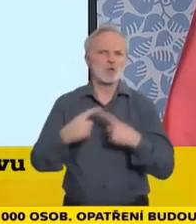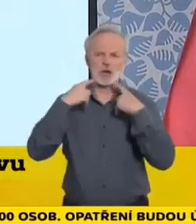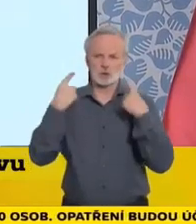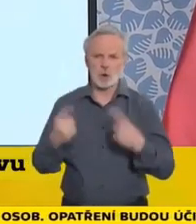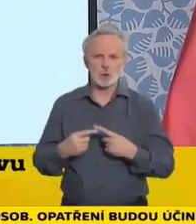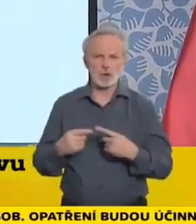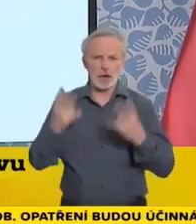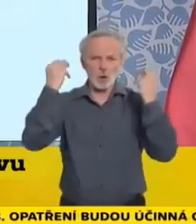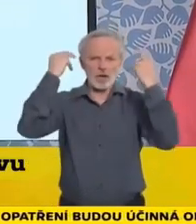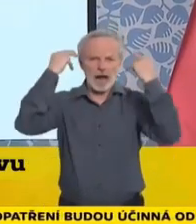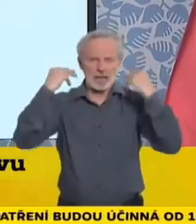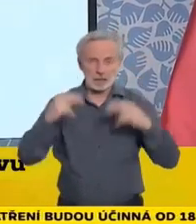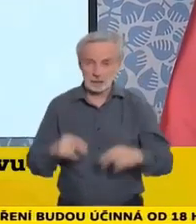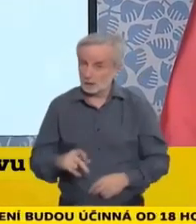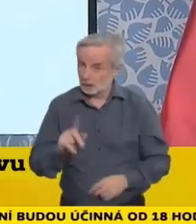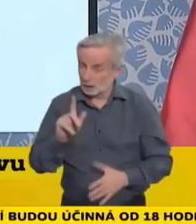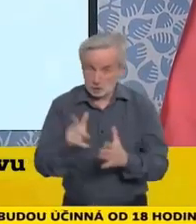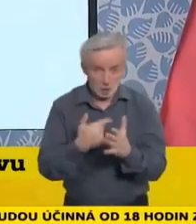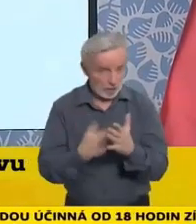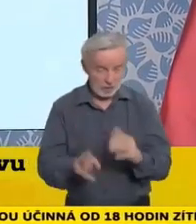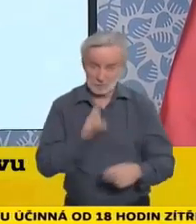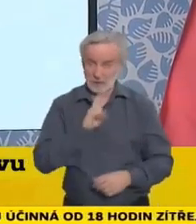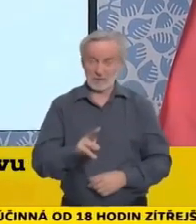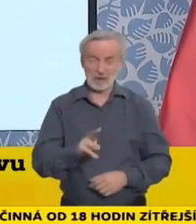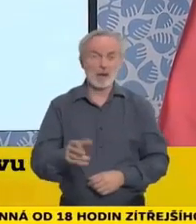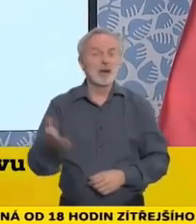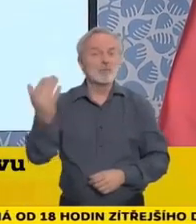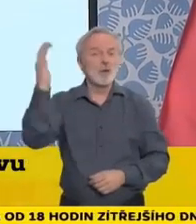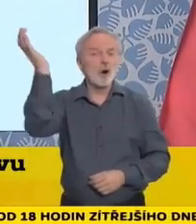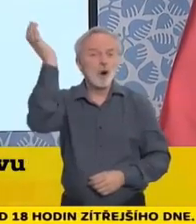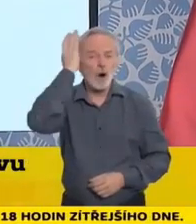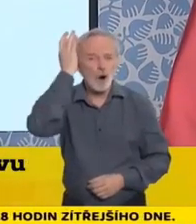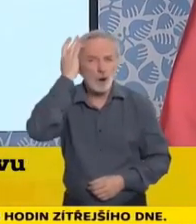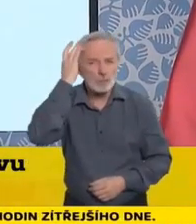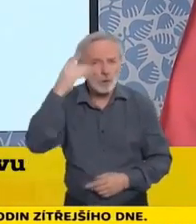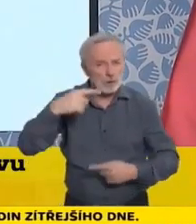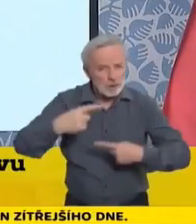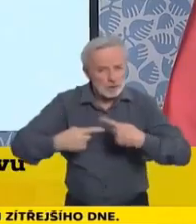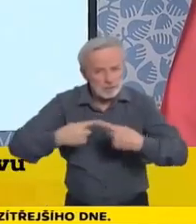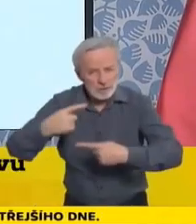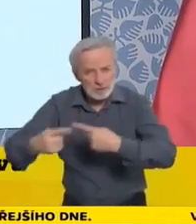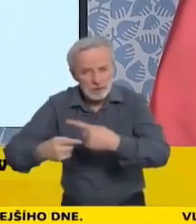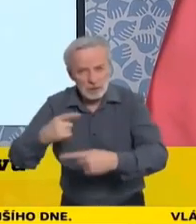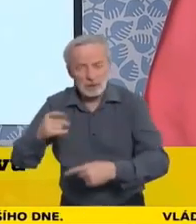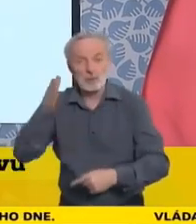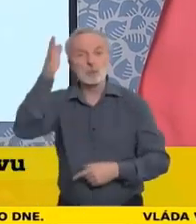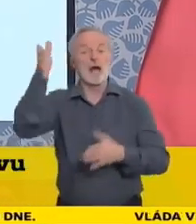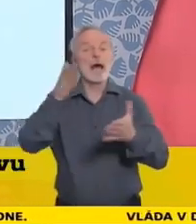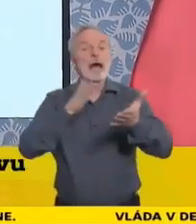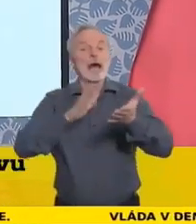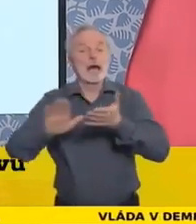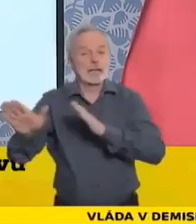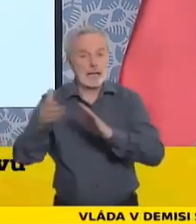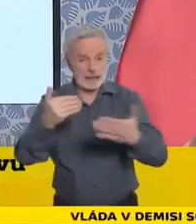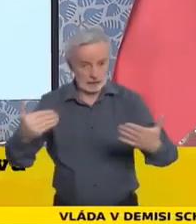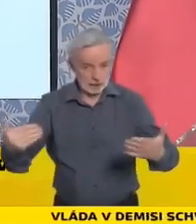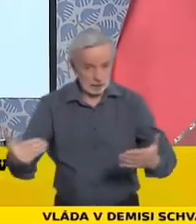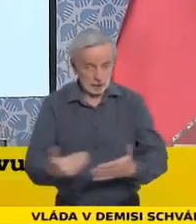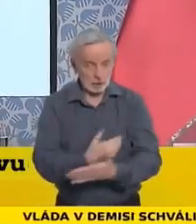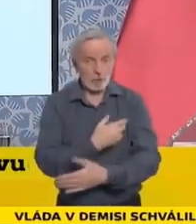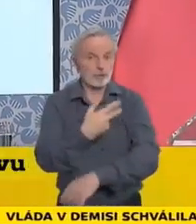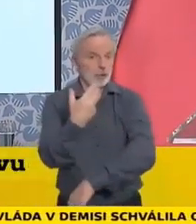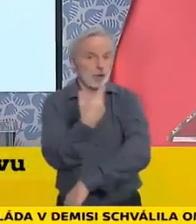tých vakcínách se pracovalo dlouze. V lednu dostaneme Novavax. To je vlastně ta tradiční